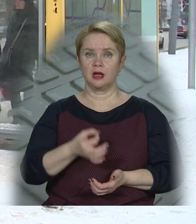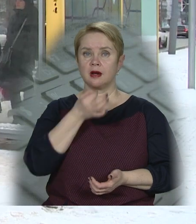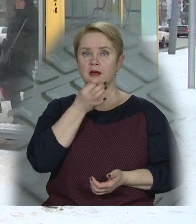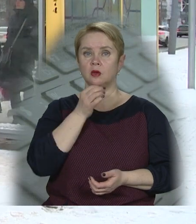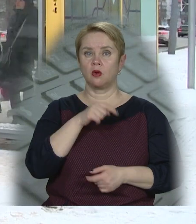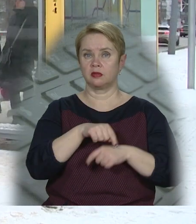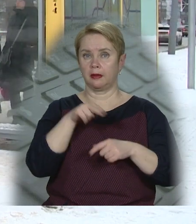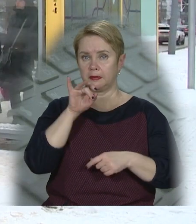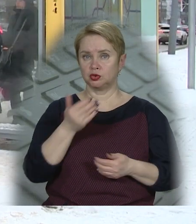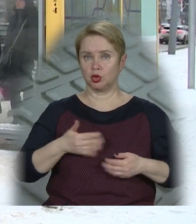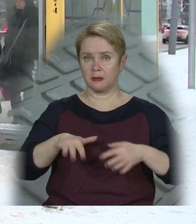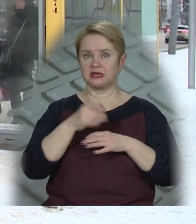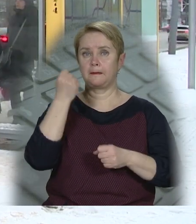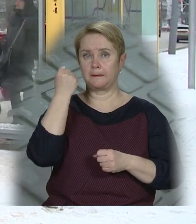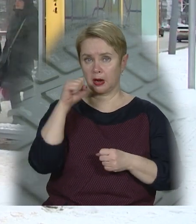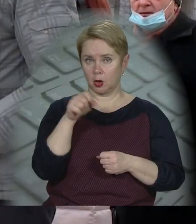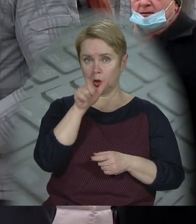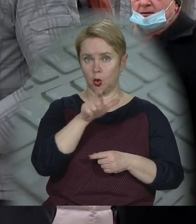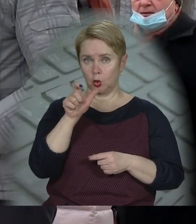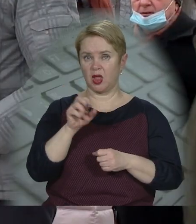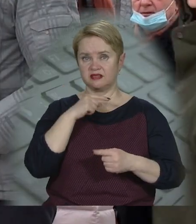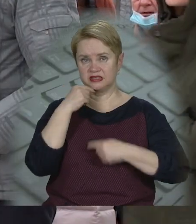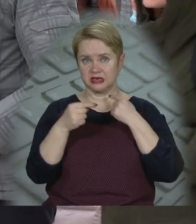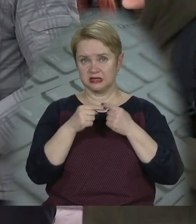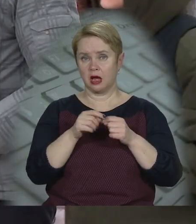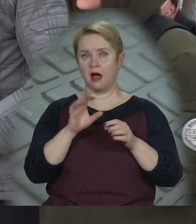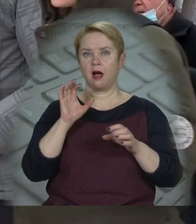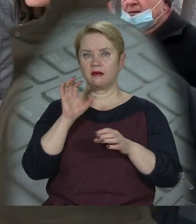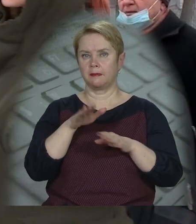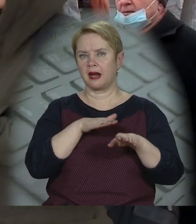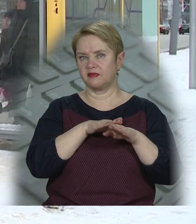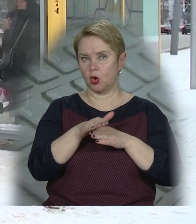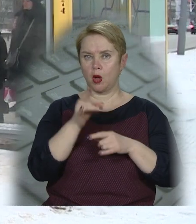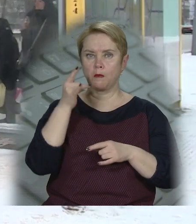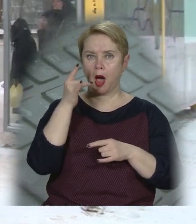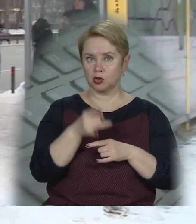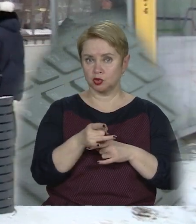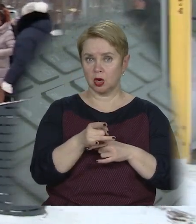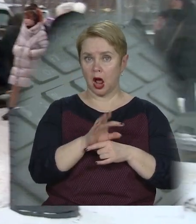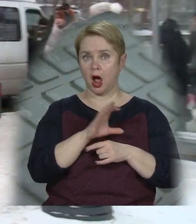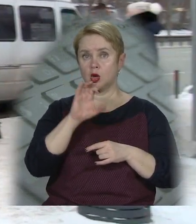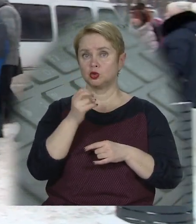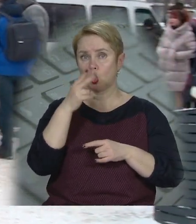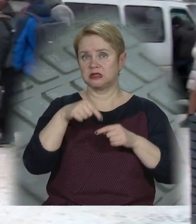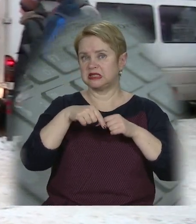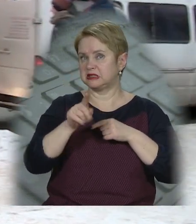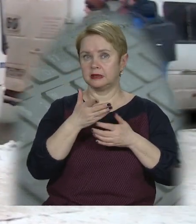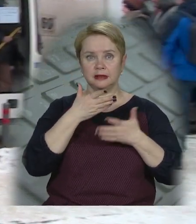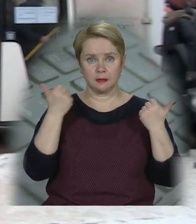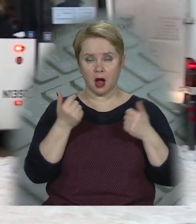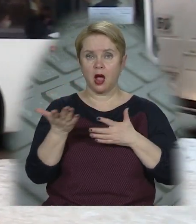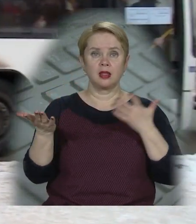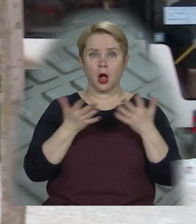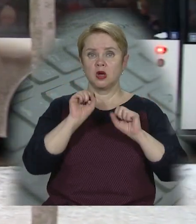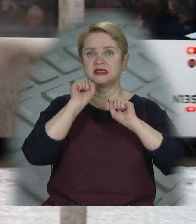Ранкова година пік – житломасив перемога. Люди, як завжди, набиваються у переповнені маршрутки. Ані соціальної дистанції,